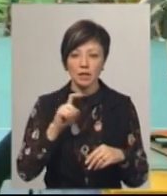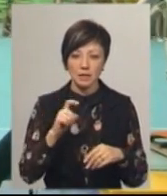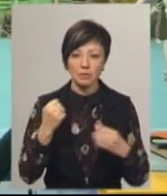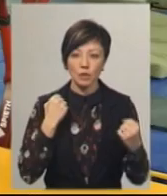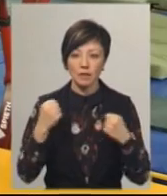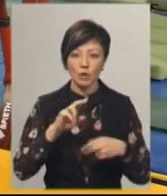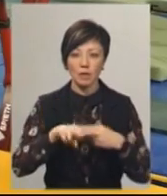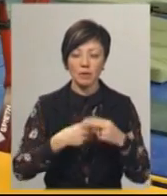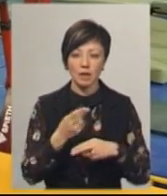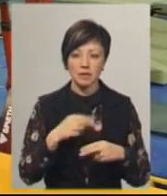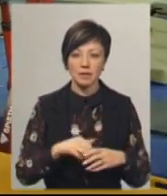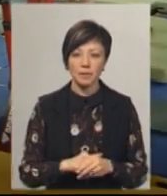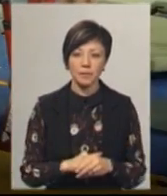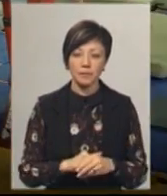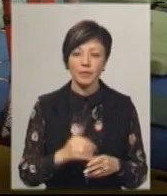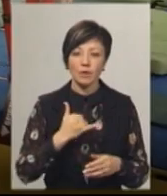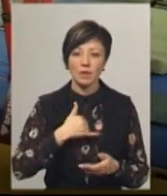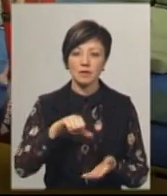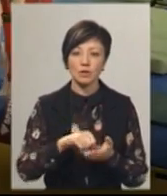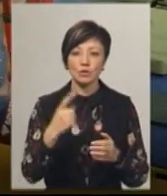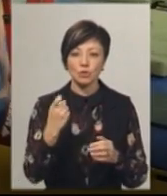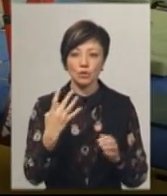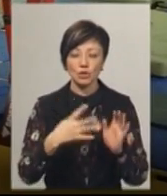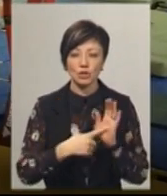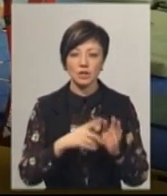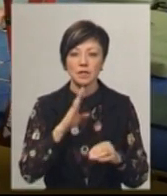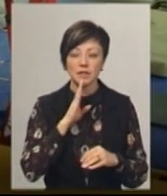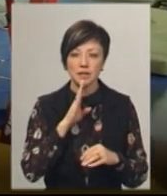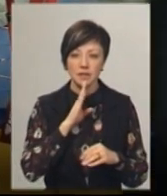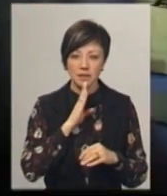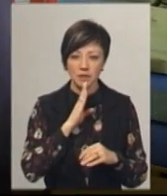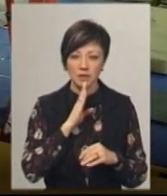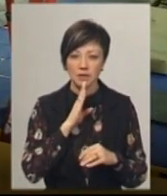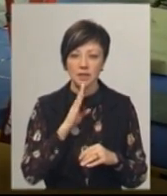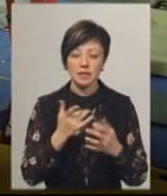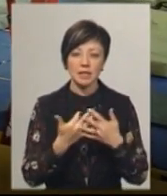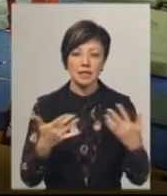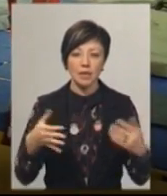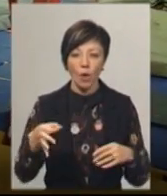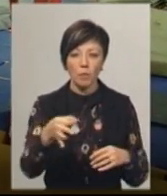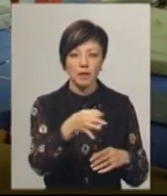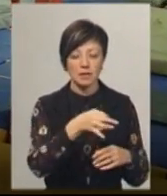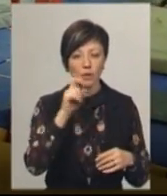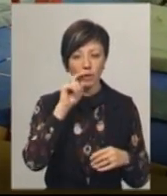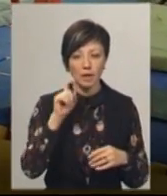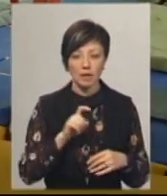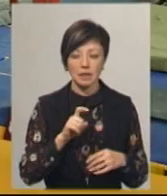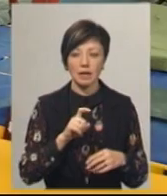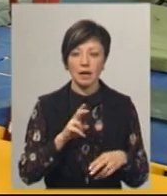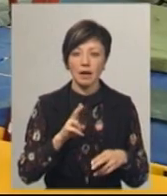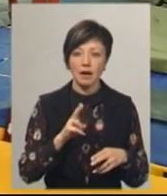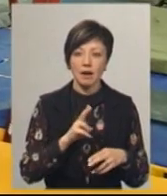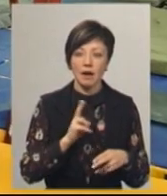спортивної гімнастики. У нас виступає 146 дівчат з різних областей України – Крематорська,